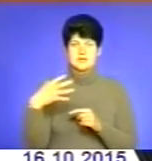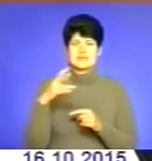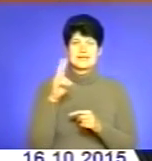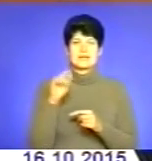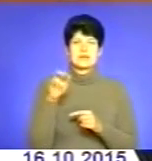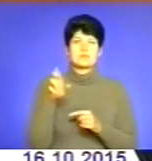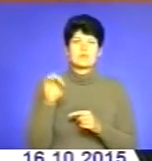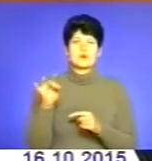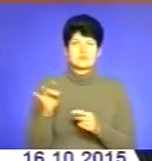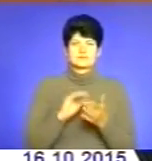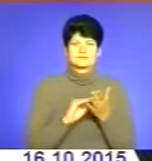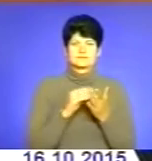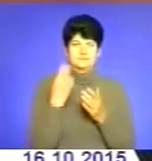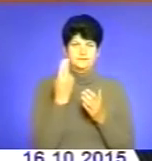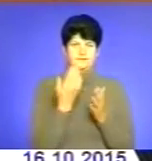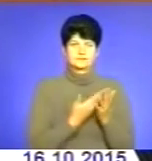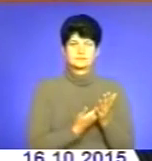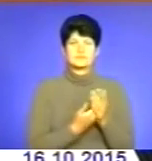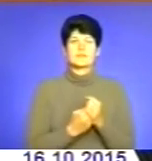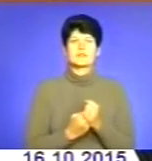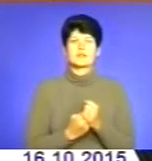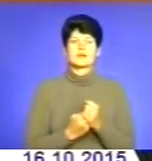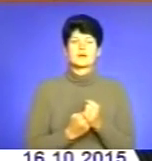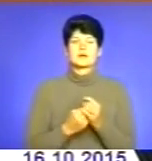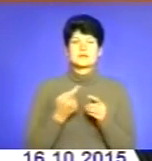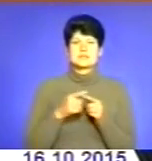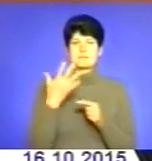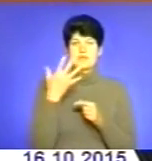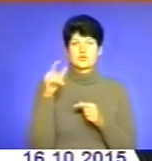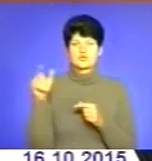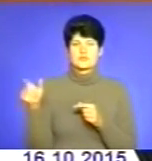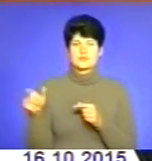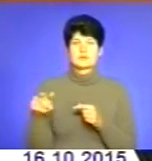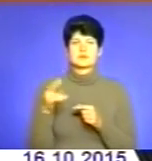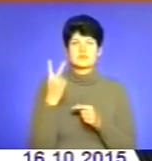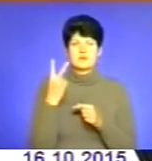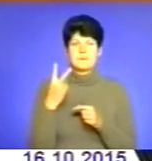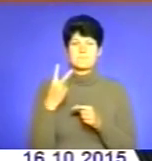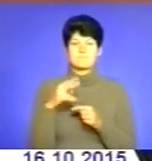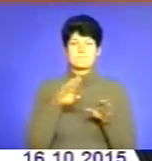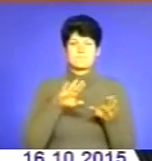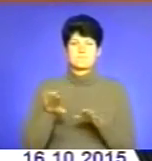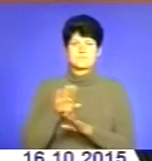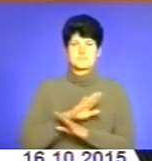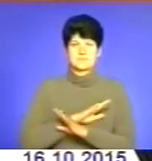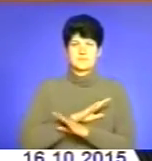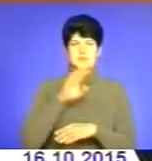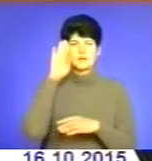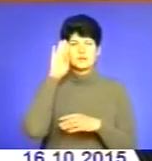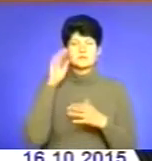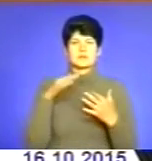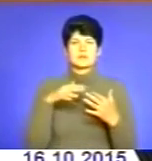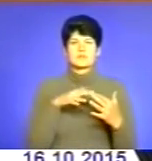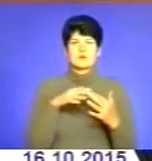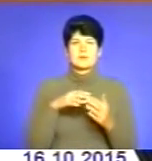зображений. Це п'ять чоловік, два ордени – це посмертно, хлопцям, які воювали у правому